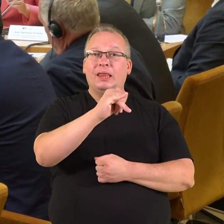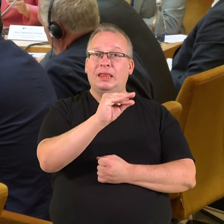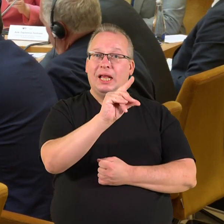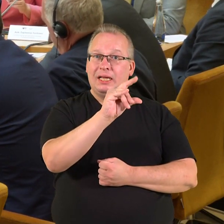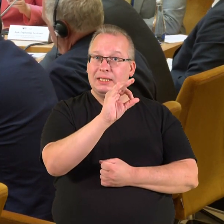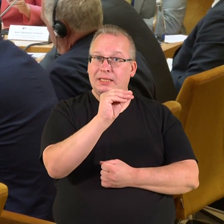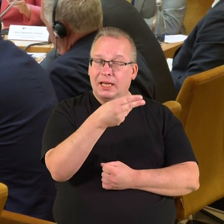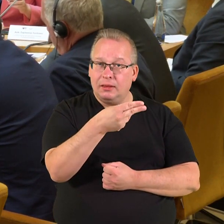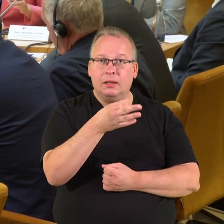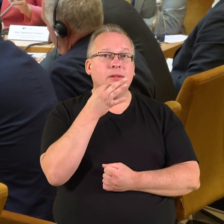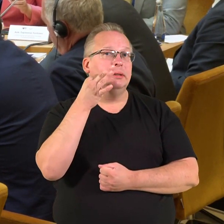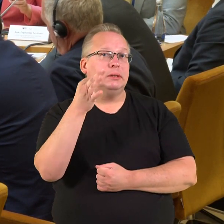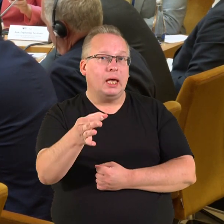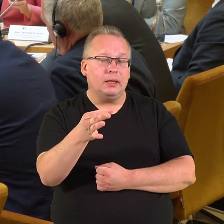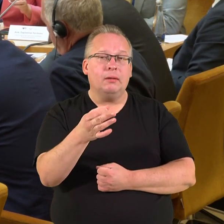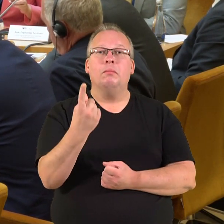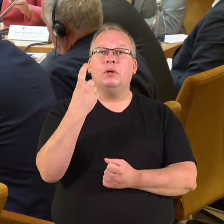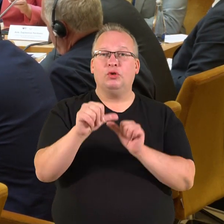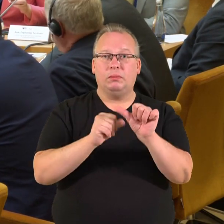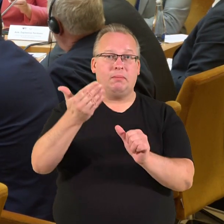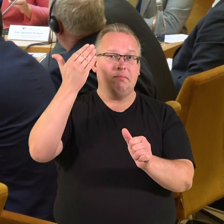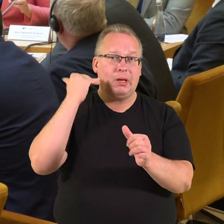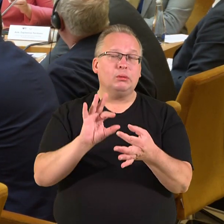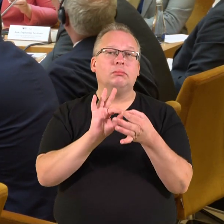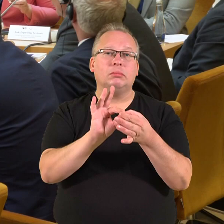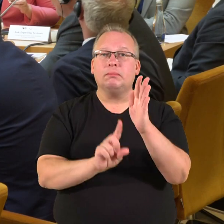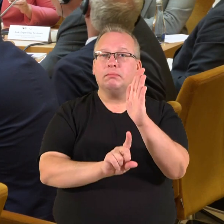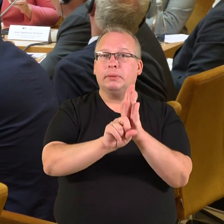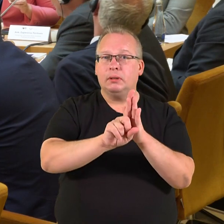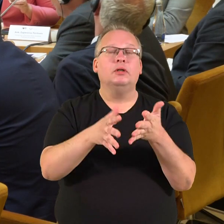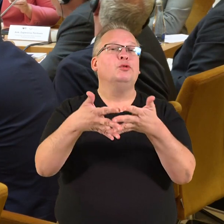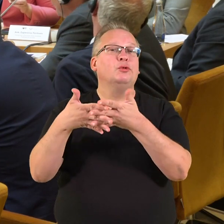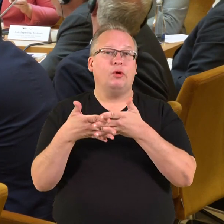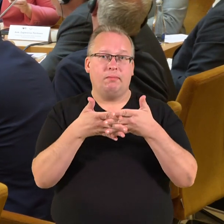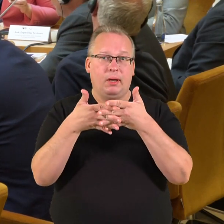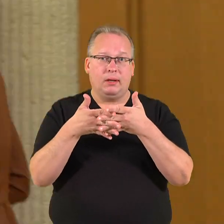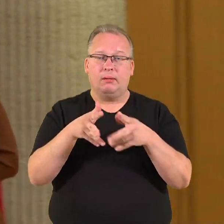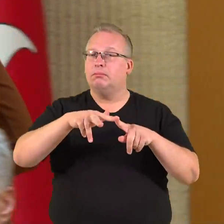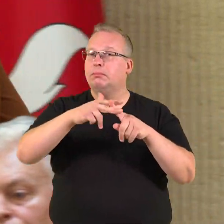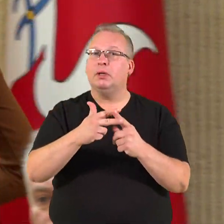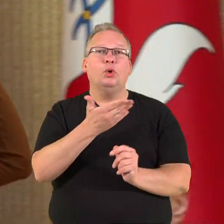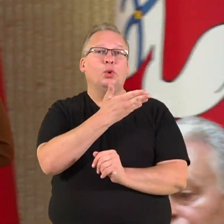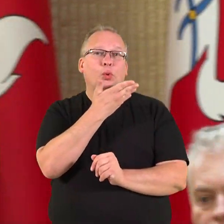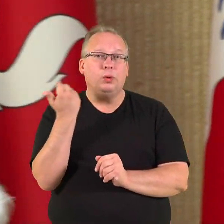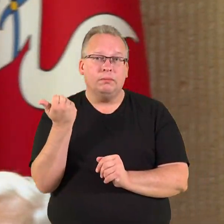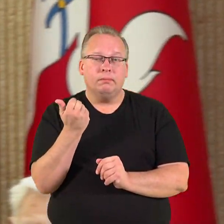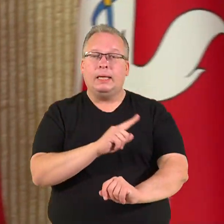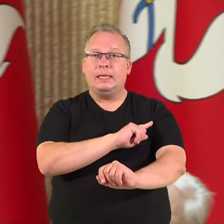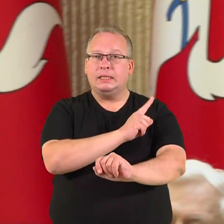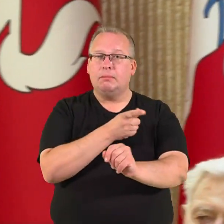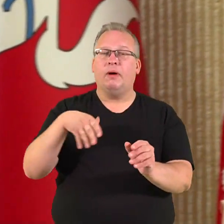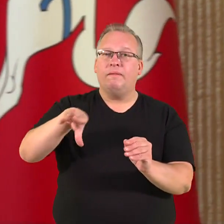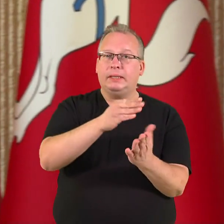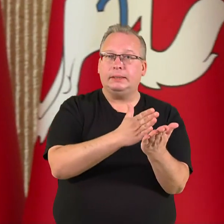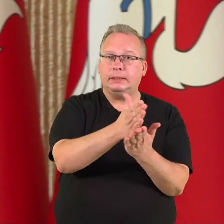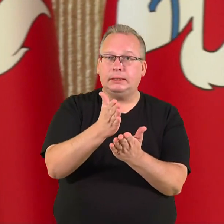Anteigimu prie šimtą metų užmėgsti santykiai su Jungtinėmis Amerikos valstyjomis niekada nebuvo nutrūkę. Santykių stiprinimas visose